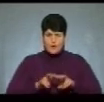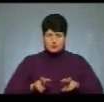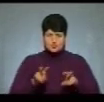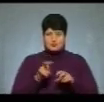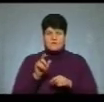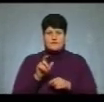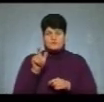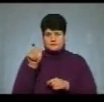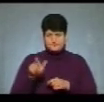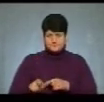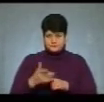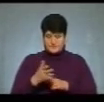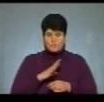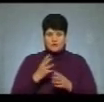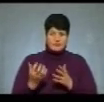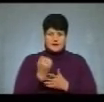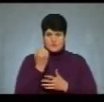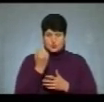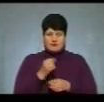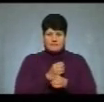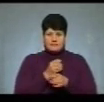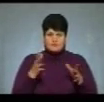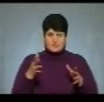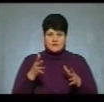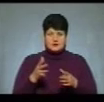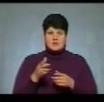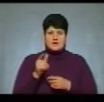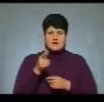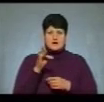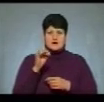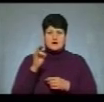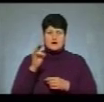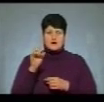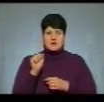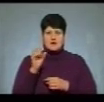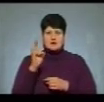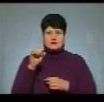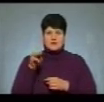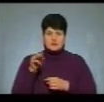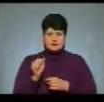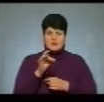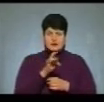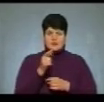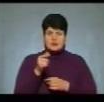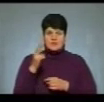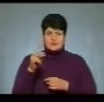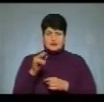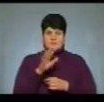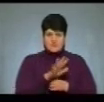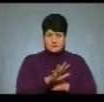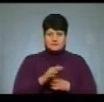жителя. Було виявлено вибухонезпечний предмет, а саме корпус гранати РГД-5 та запал до неї УЗРГМ-2.